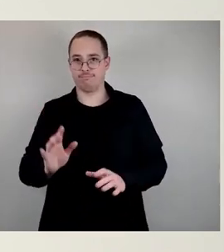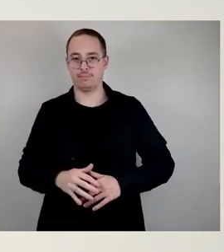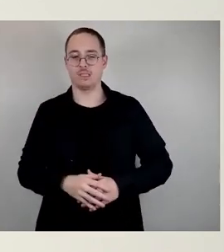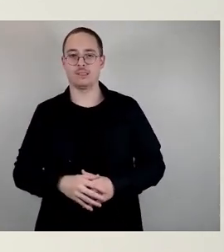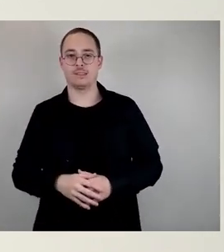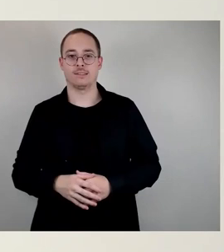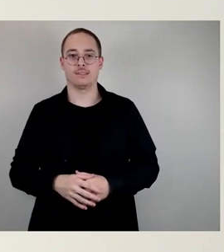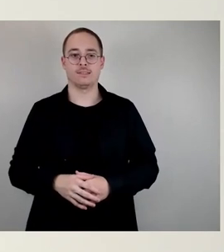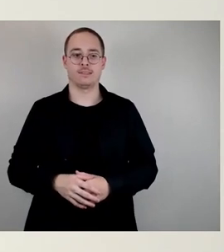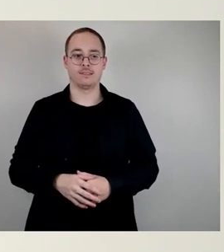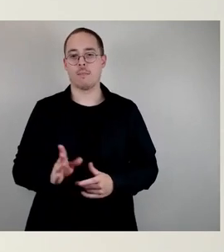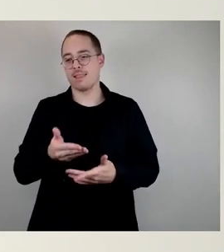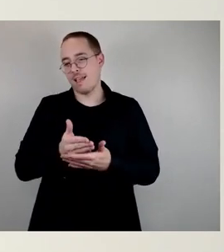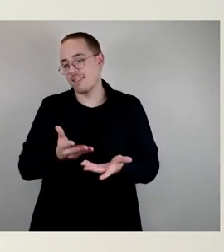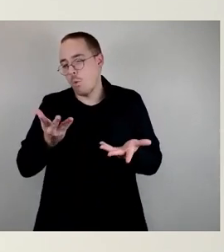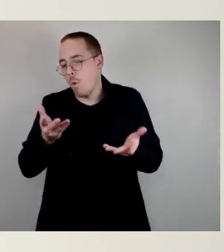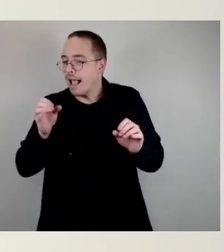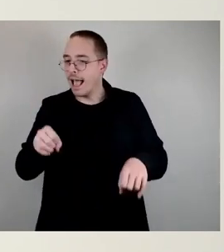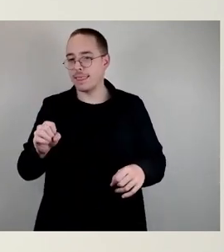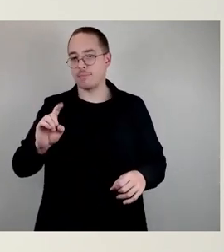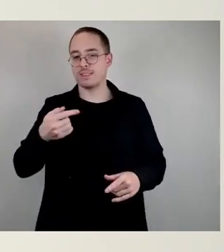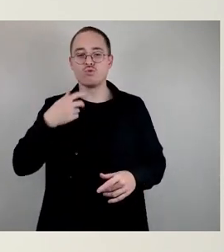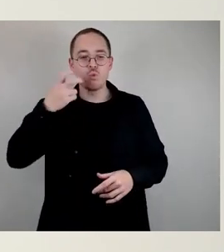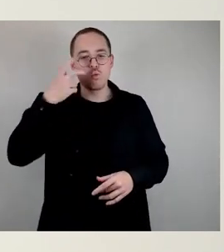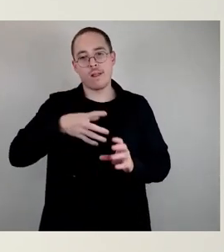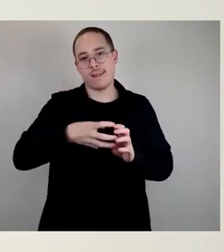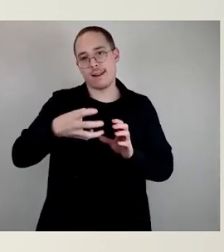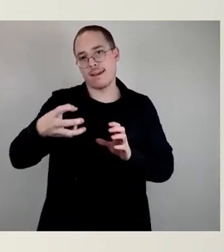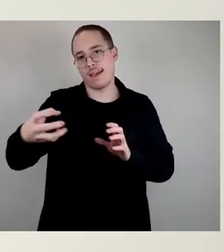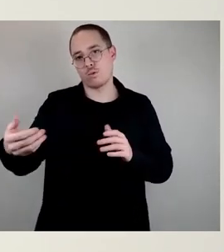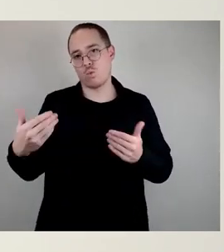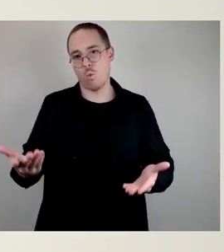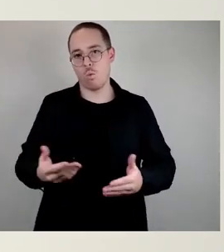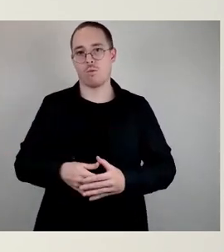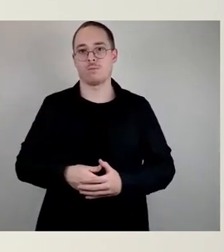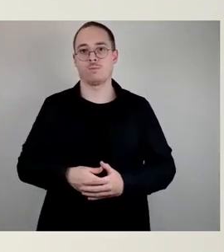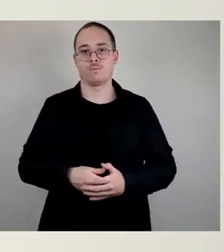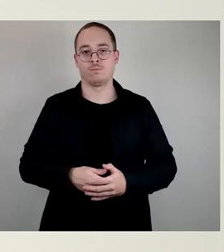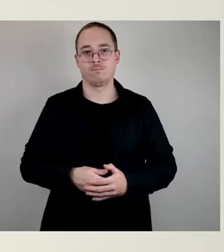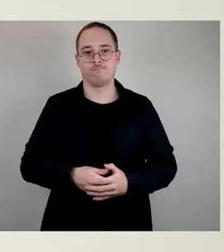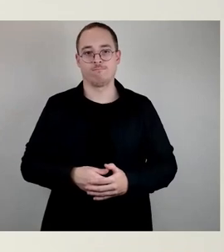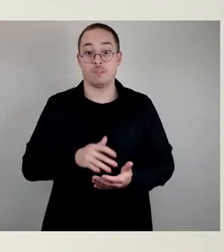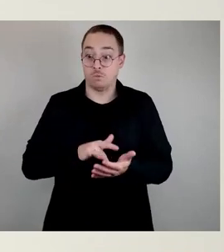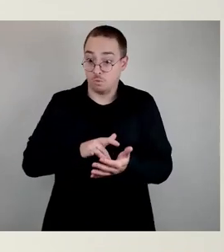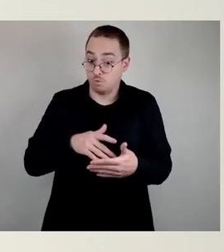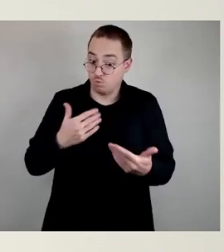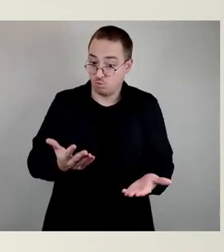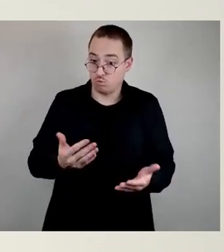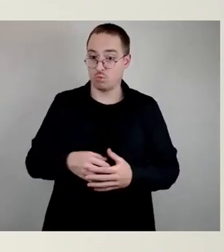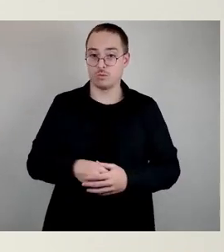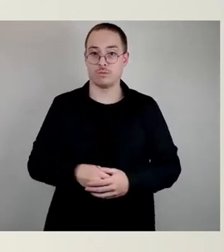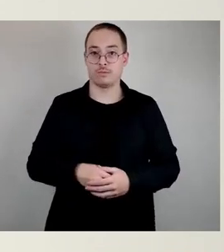Suchen kommt. Und auch das ist ein Grund dafür, wenn wir jetzt mal auf Sicht, beziehungsweise über die fünf Jahre